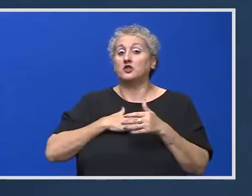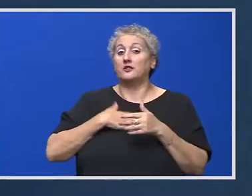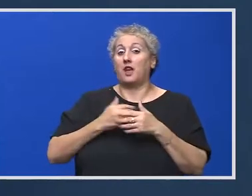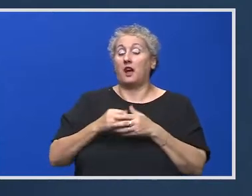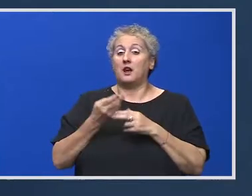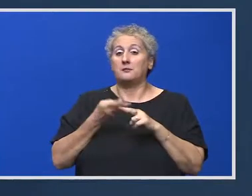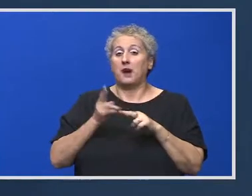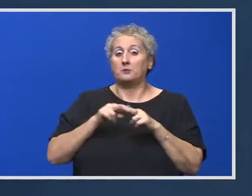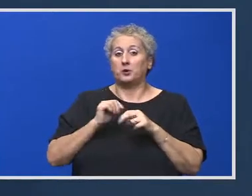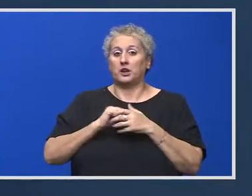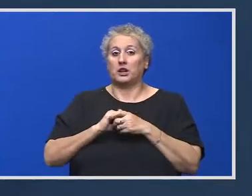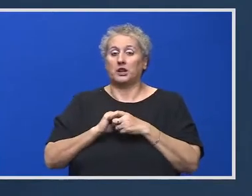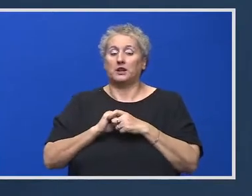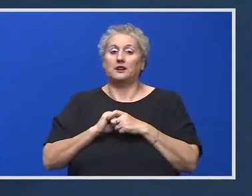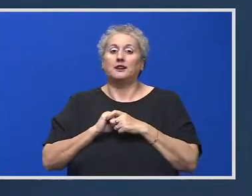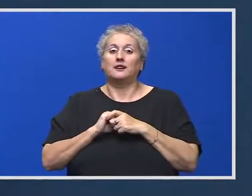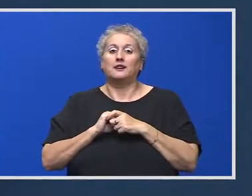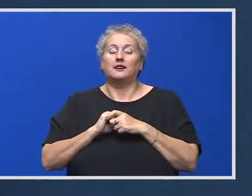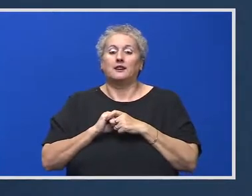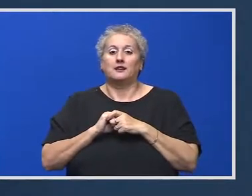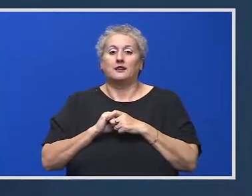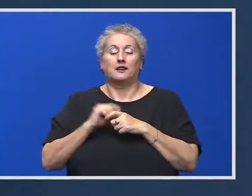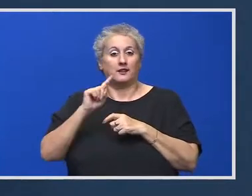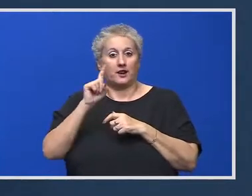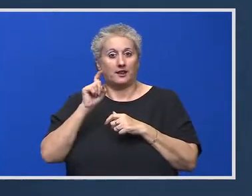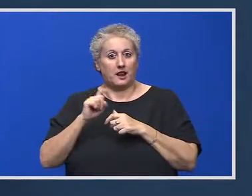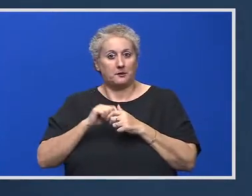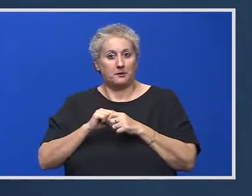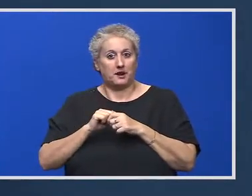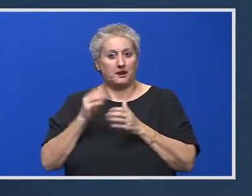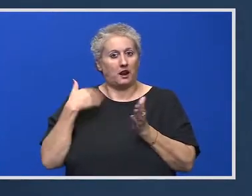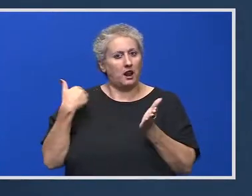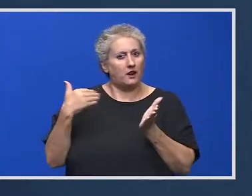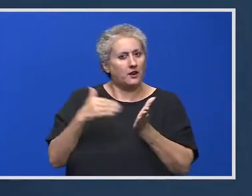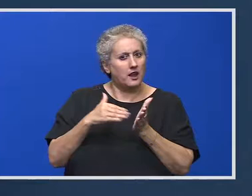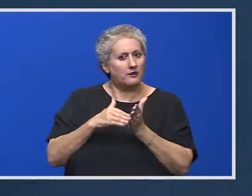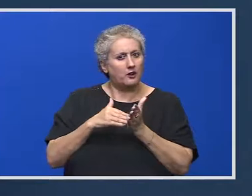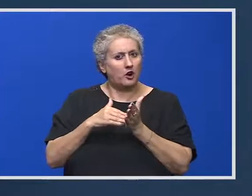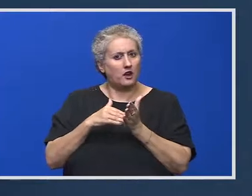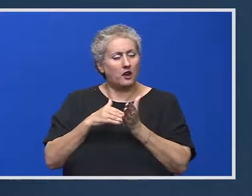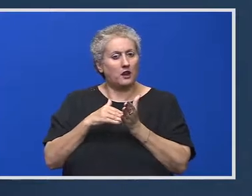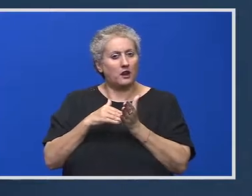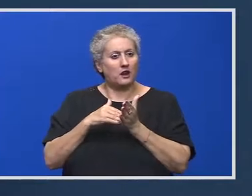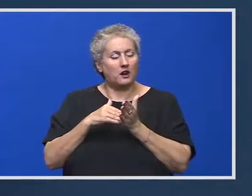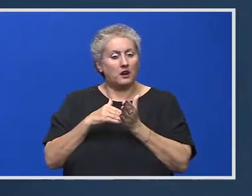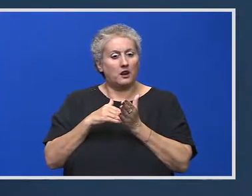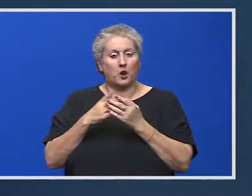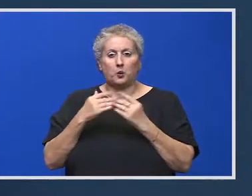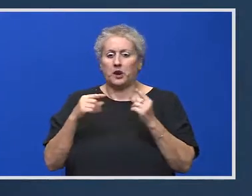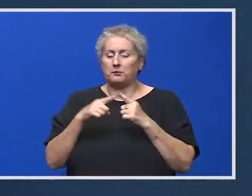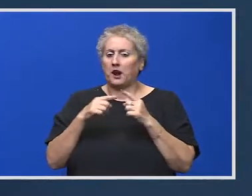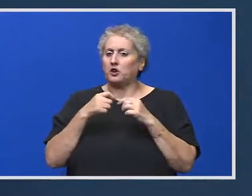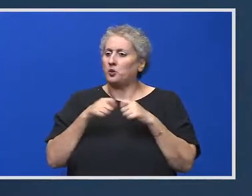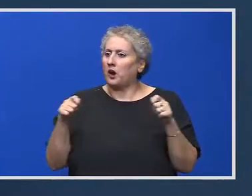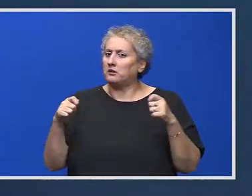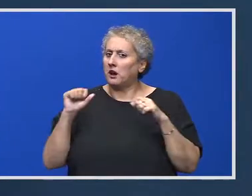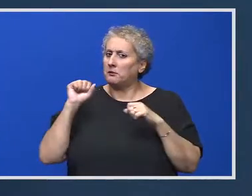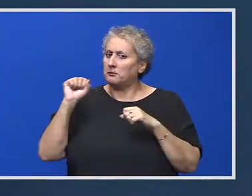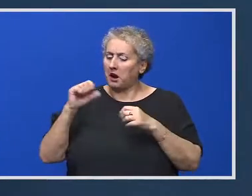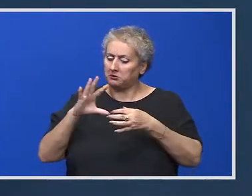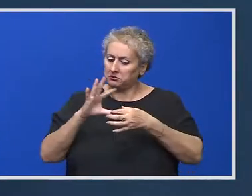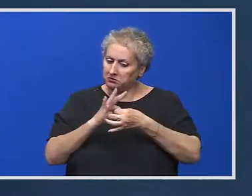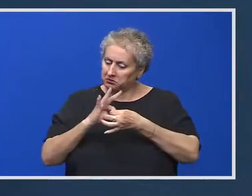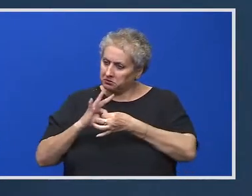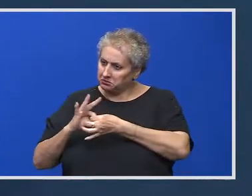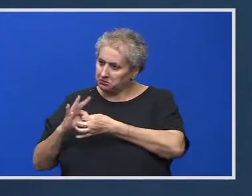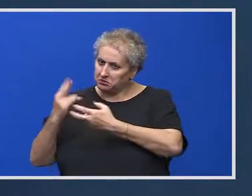tocmai în contextul ăsta aș vrea să vă întreb dacă nu ar fi nevoie eventual de un pact semnat de toate partidele parlamentare pentru